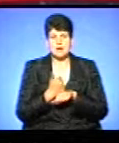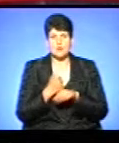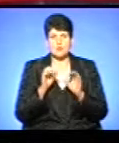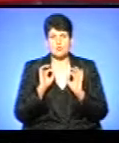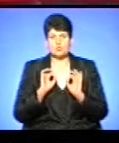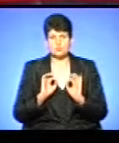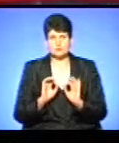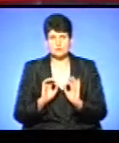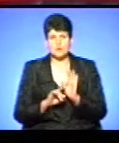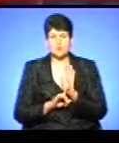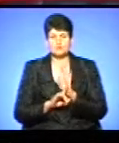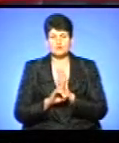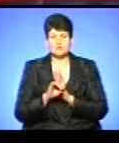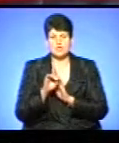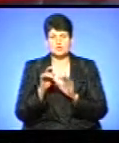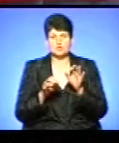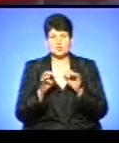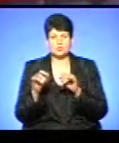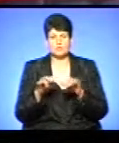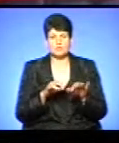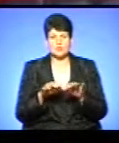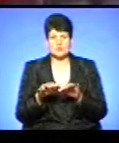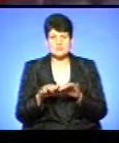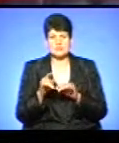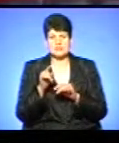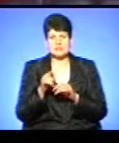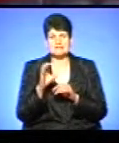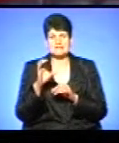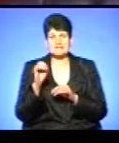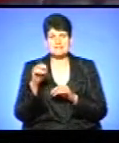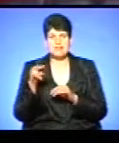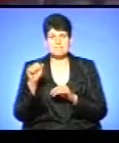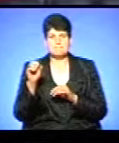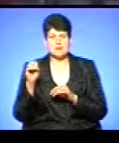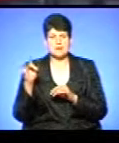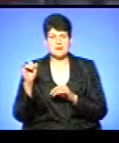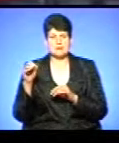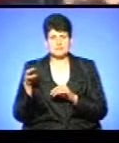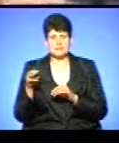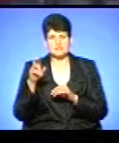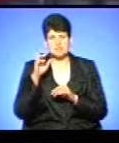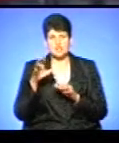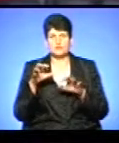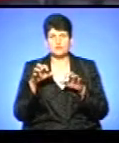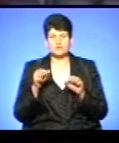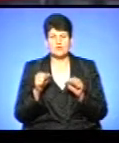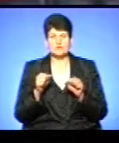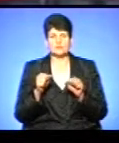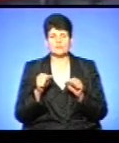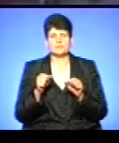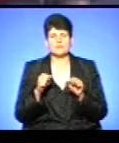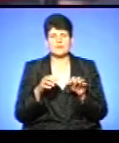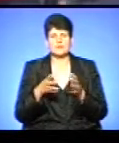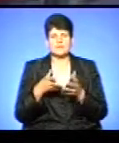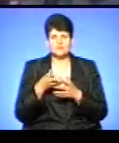розпочати судовий процес над ним за сепаратизм, за державну зараду і фінансування власне тероризму.